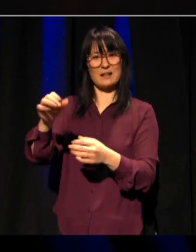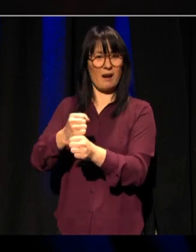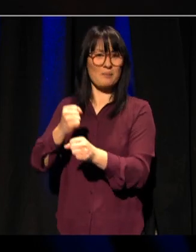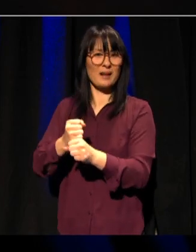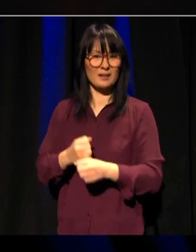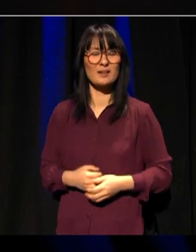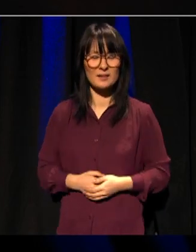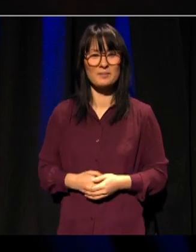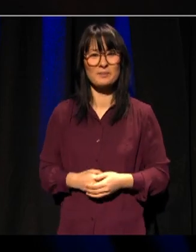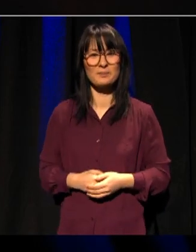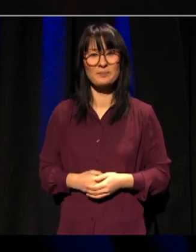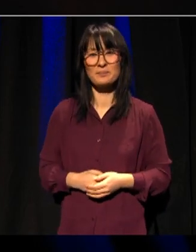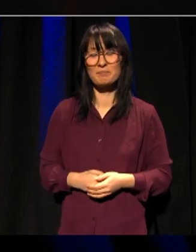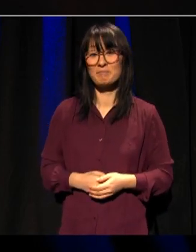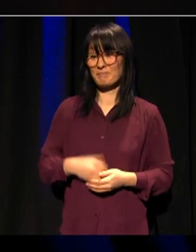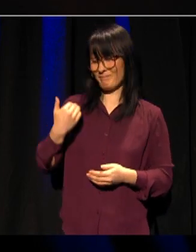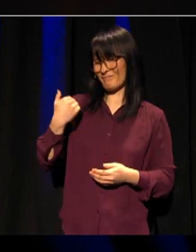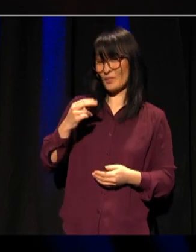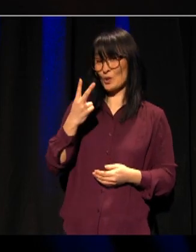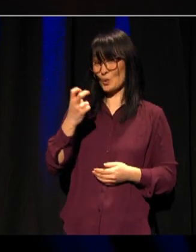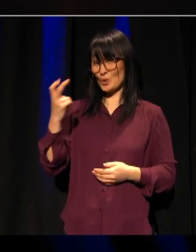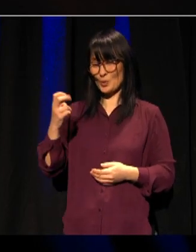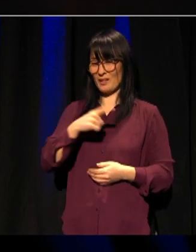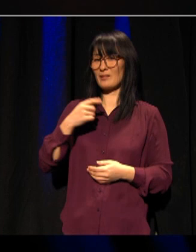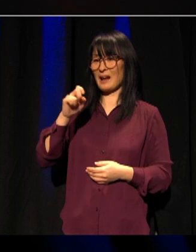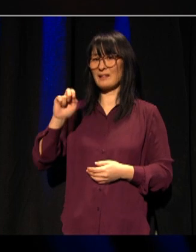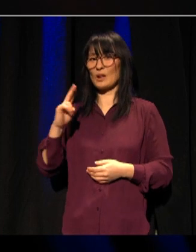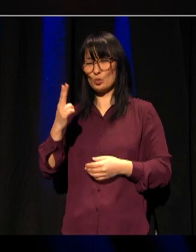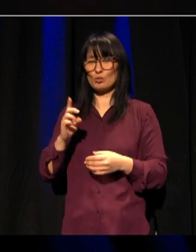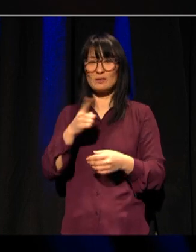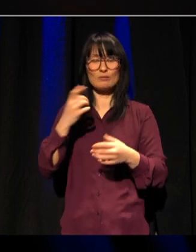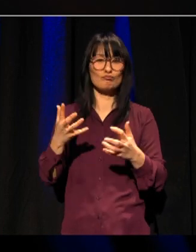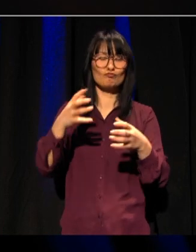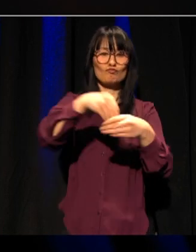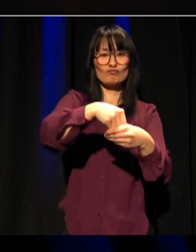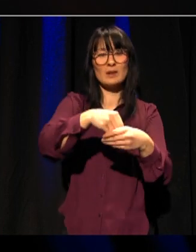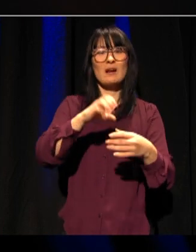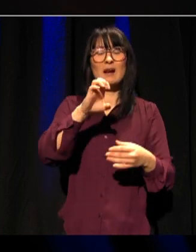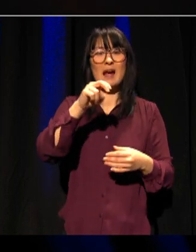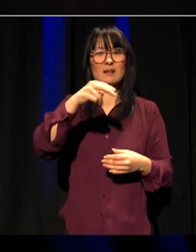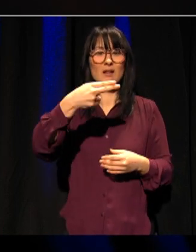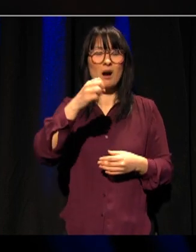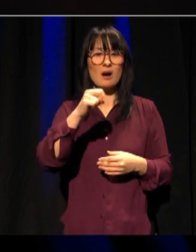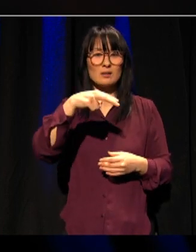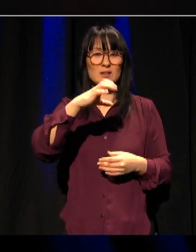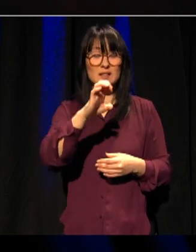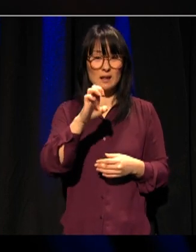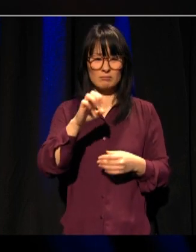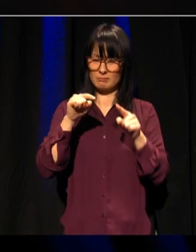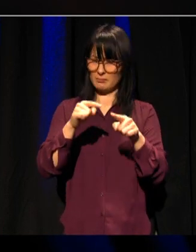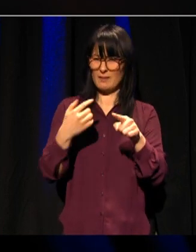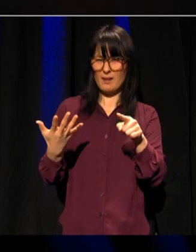I 2020 ble NTNU en del av Enhans. Et unikt universitetssamarbeid